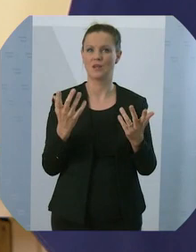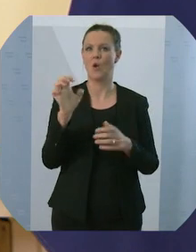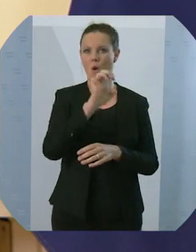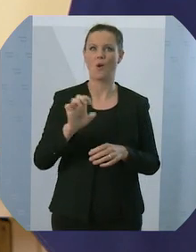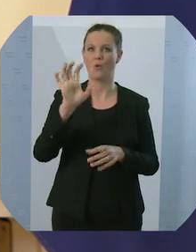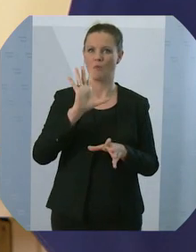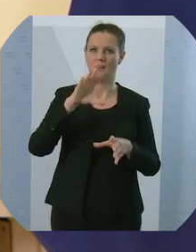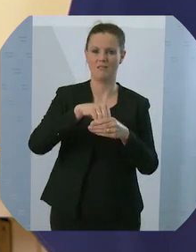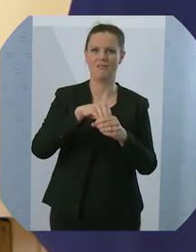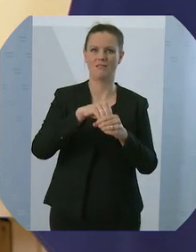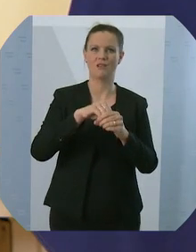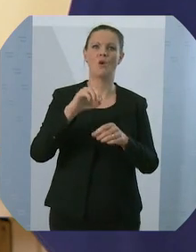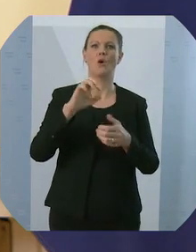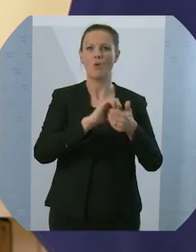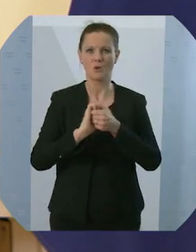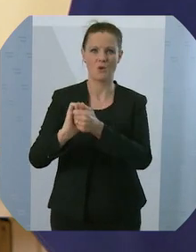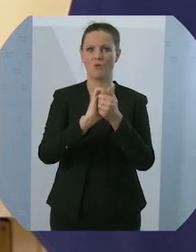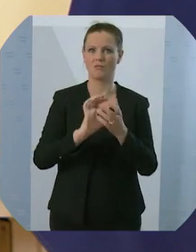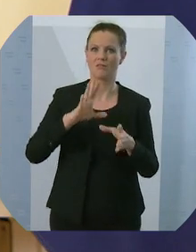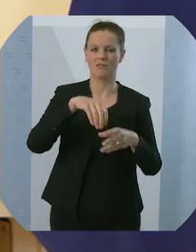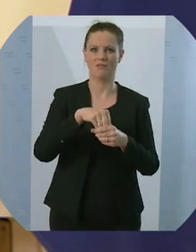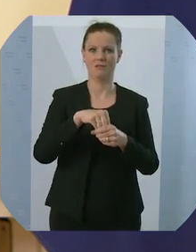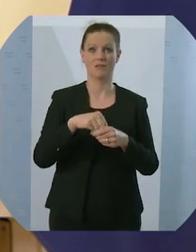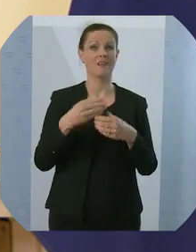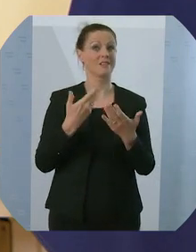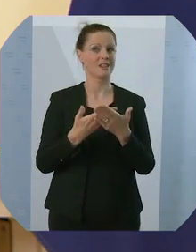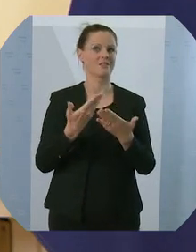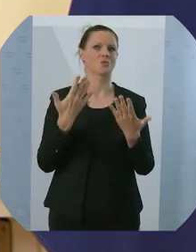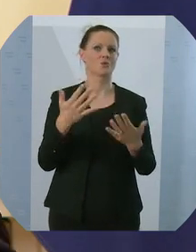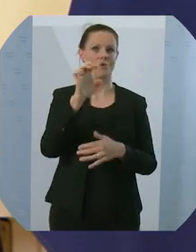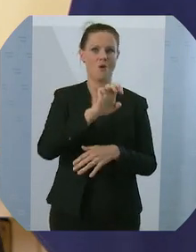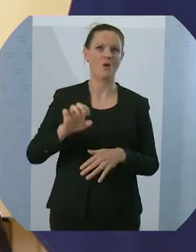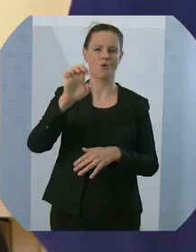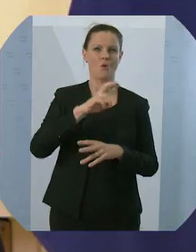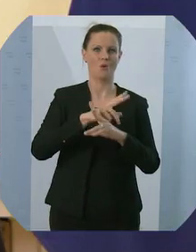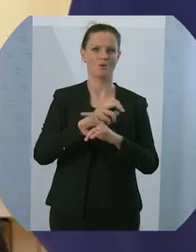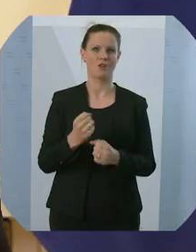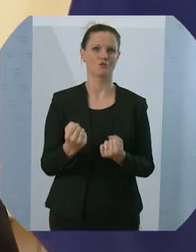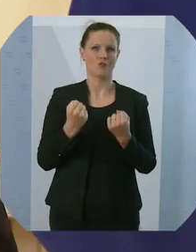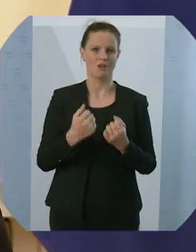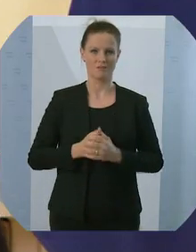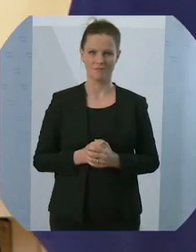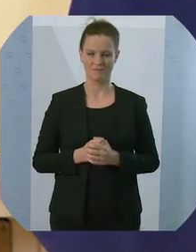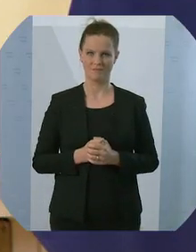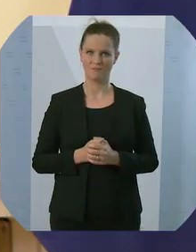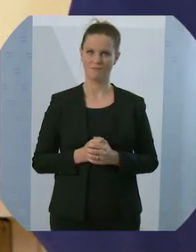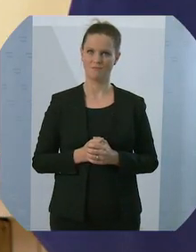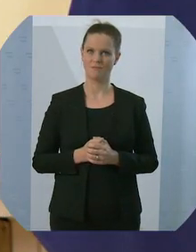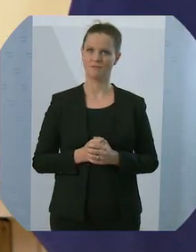Europa und gerade auch Österreich groß gemacht. Setzen wir also nichts davon leichtfertig aufs Spiel.